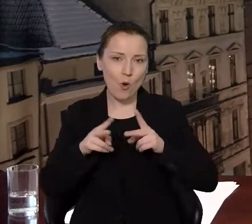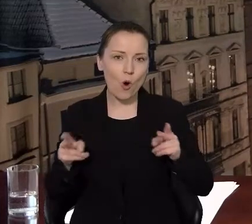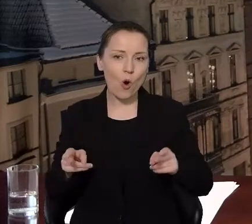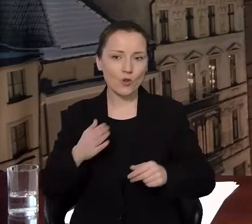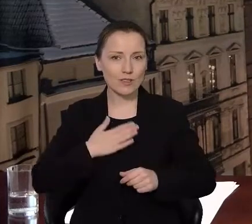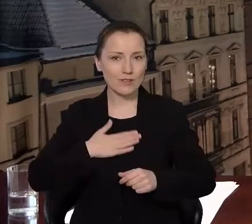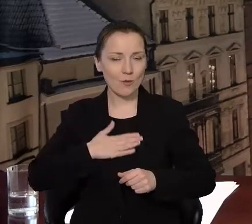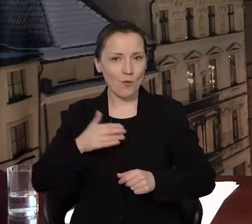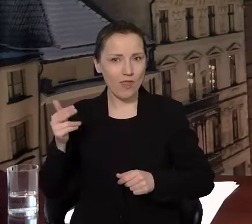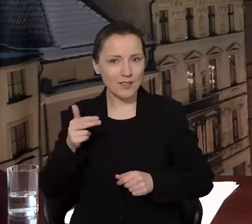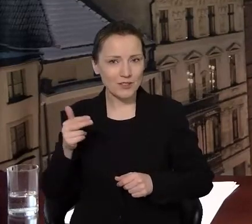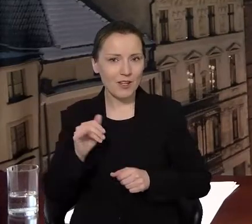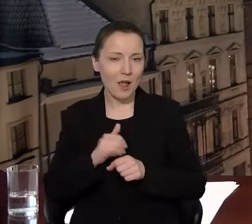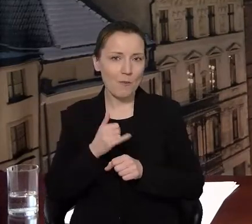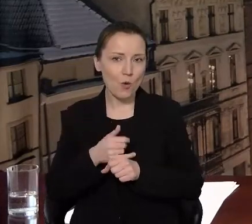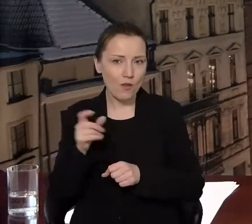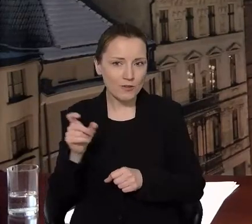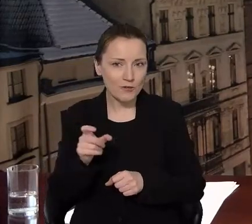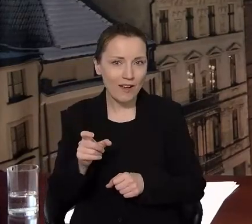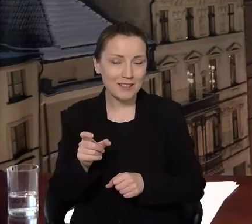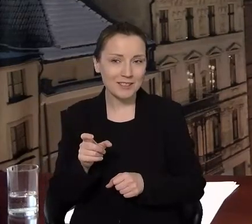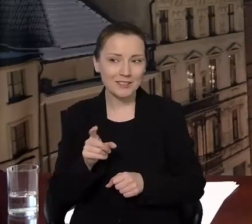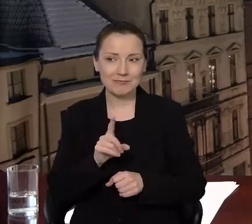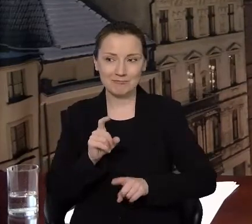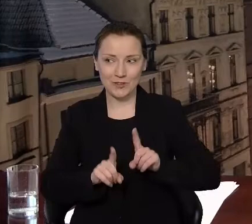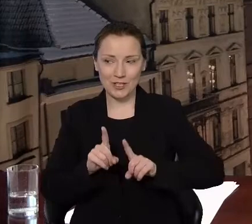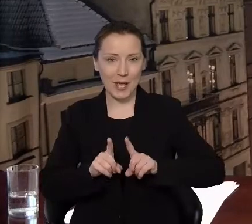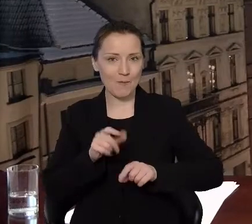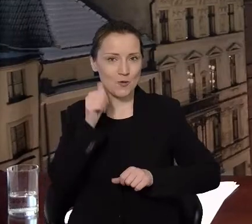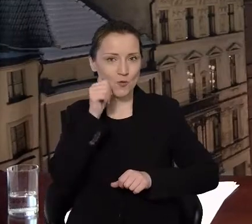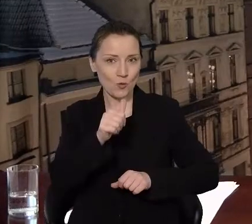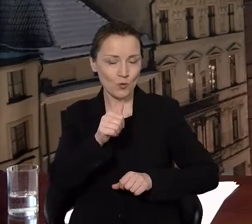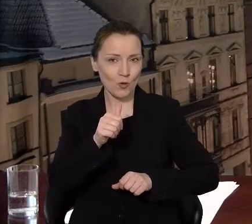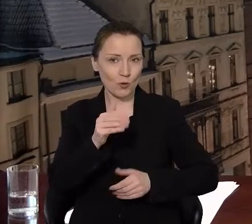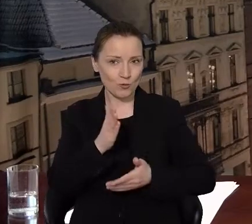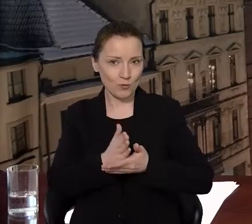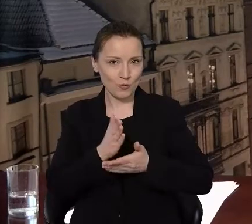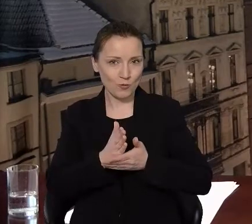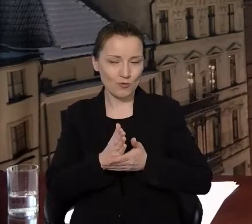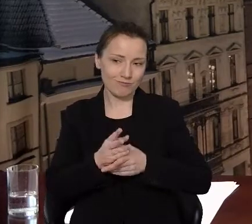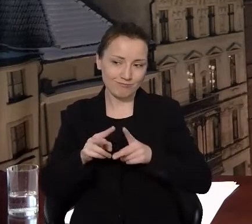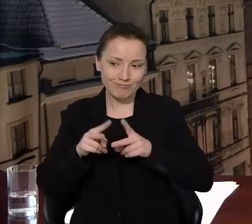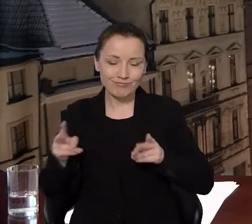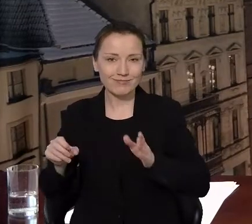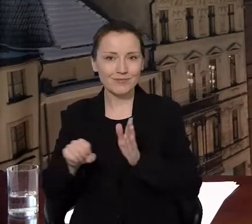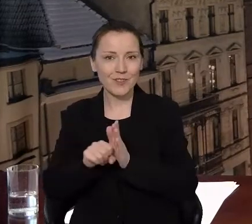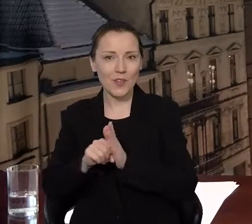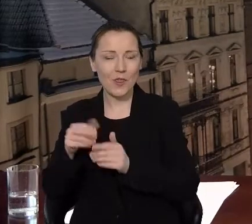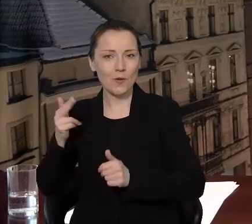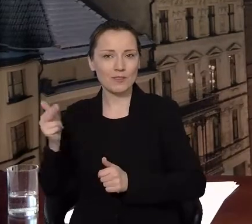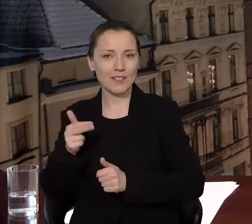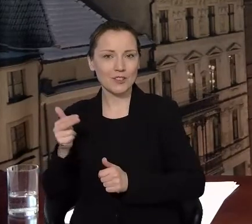weekendu, bo on dla wielu osób zaczyna się już jutro, od Święta Trzech Króli potrwa do niedzieli, a więc długi weekend,